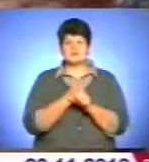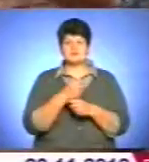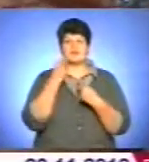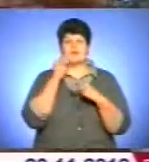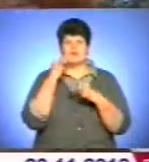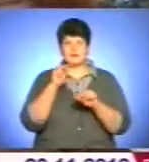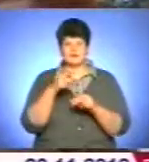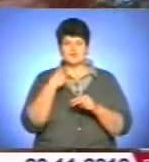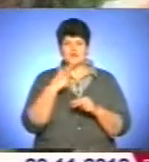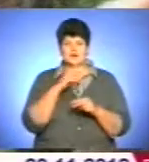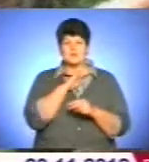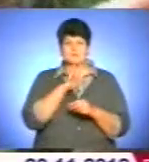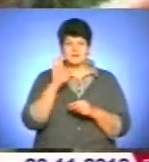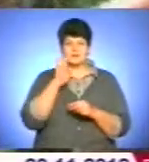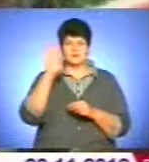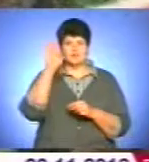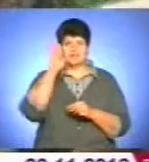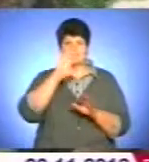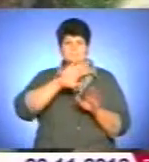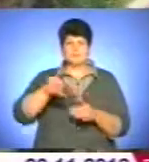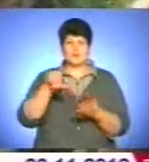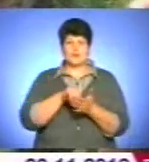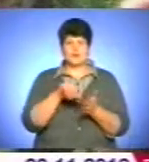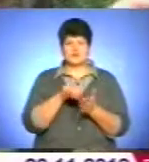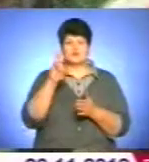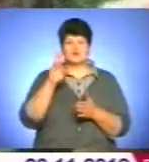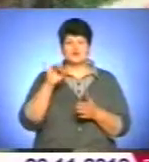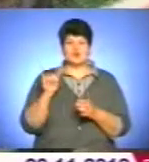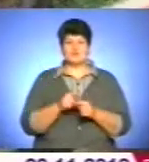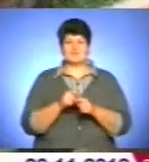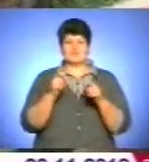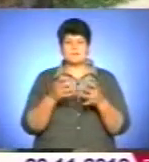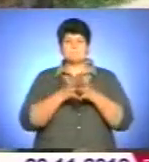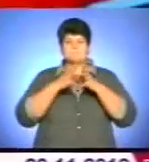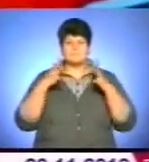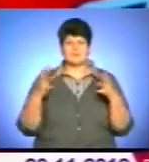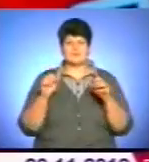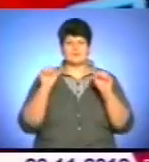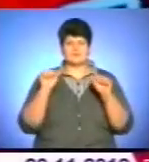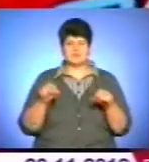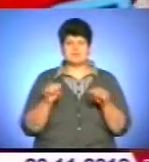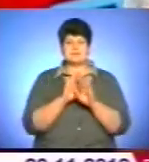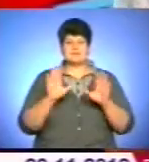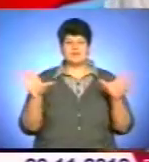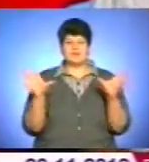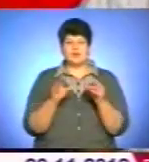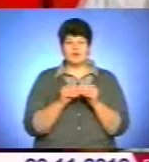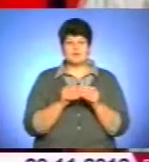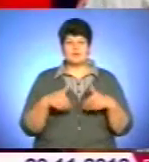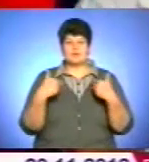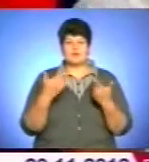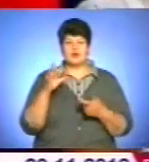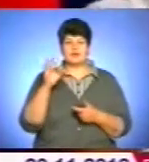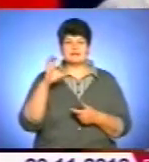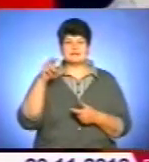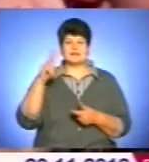мати Ромчика Євдокія. Адже після участі у шоу перед ним відкрилося значно більше можливостей. Співати дуетом йому запропонували Олег